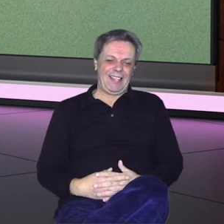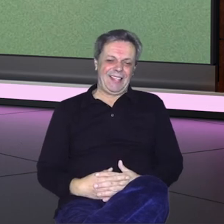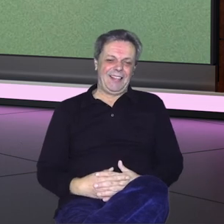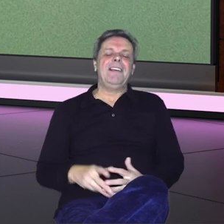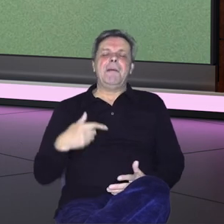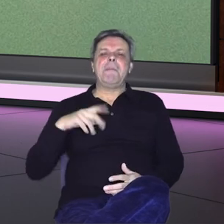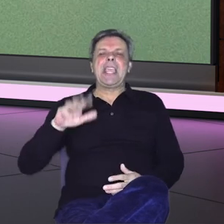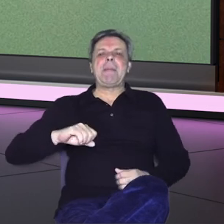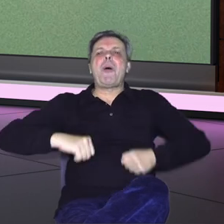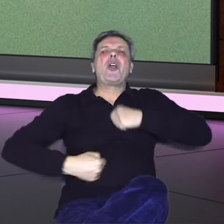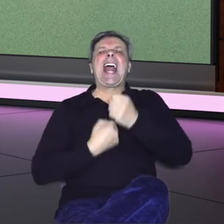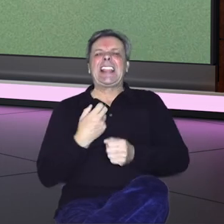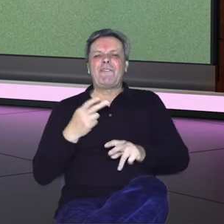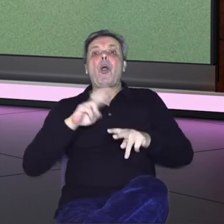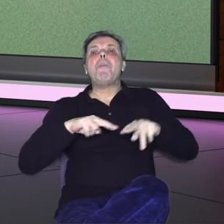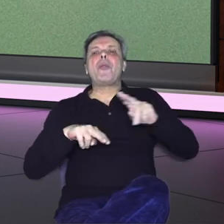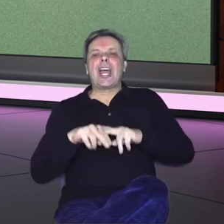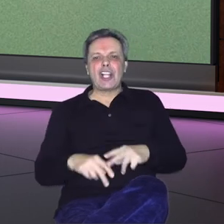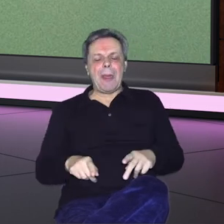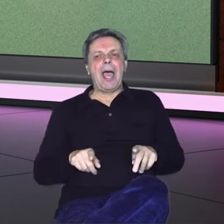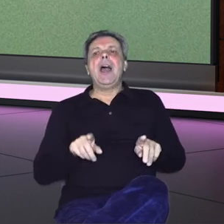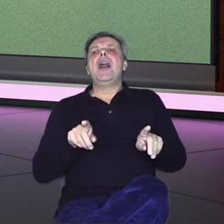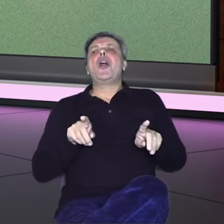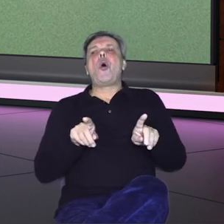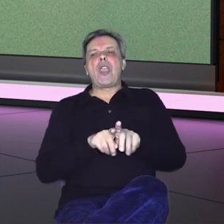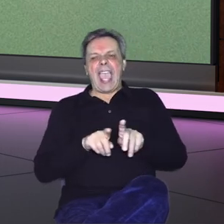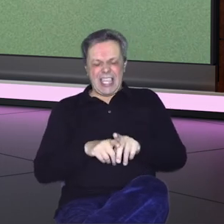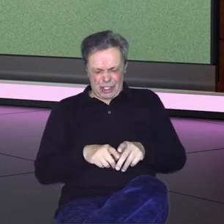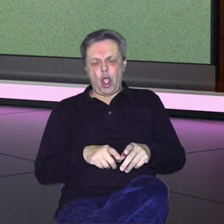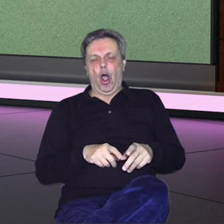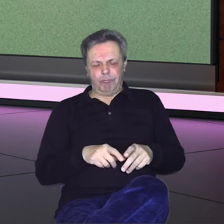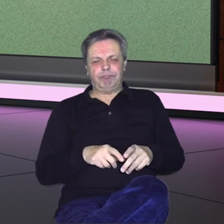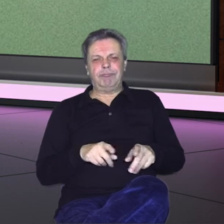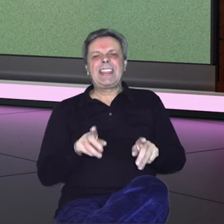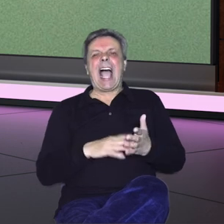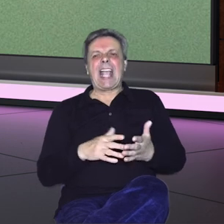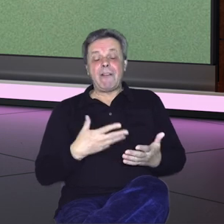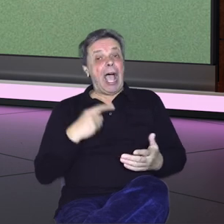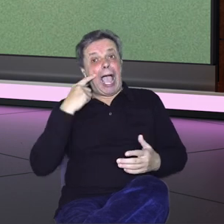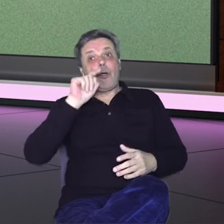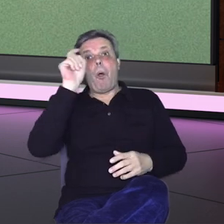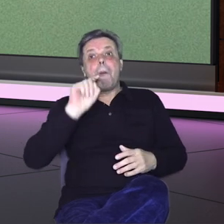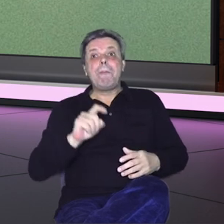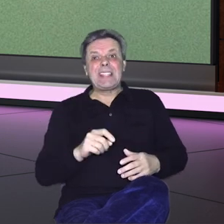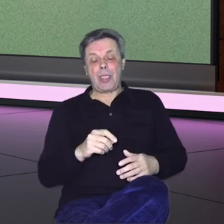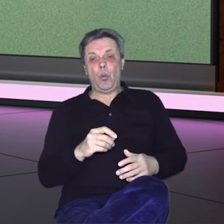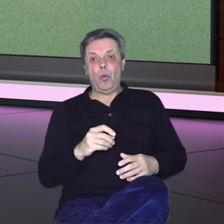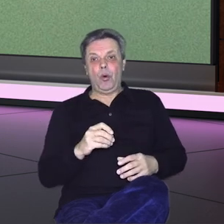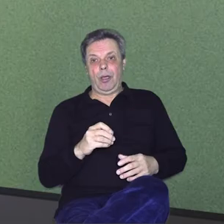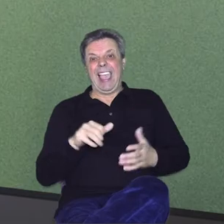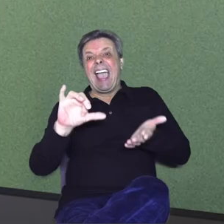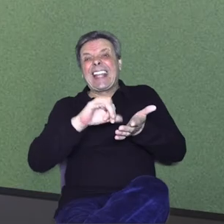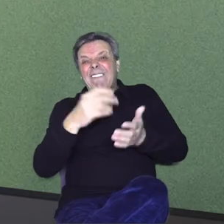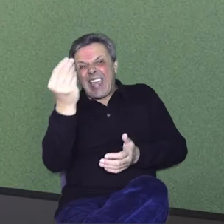imamo kreativnog Dominika koji je sigurno isto narcisoidan. Kad je u pitanju grafika, on će to... Sigurno će biti kao neki italijanski kić.